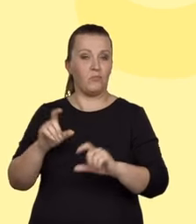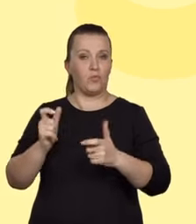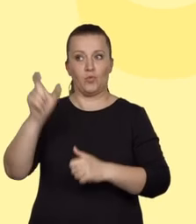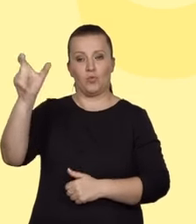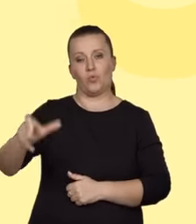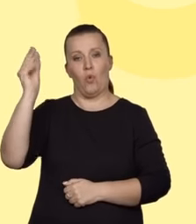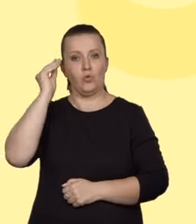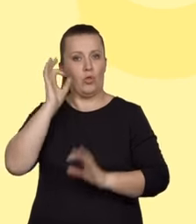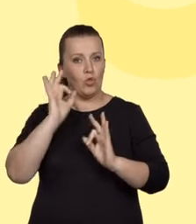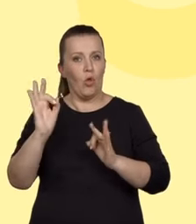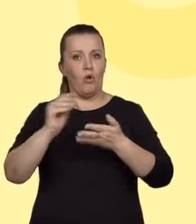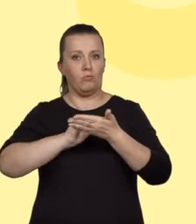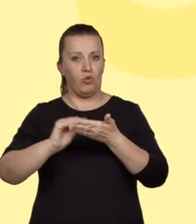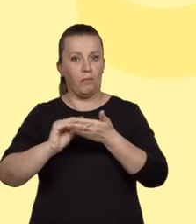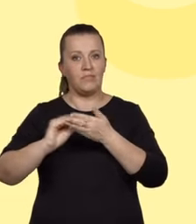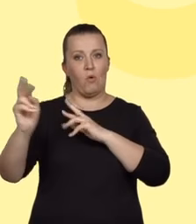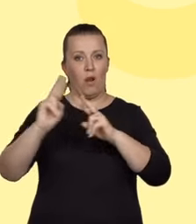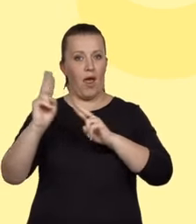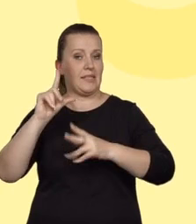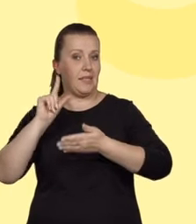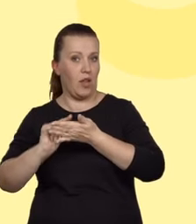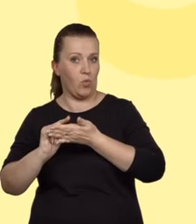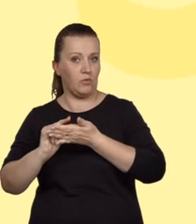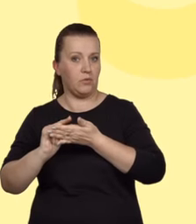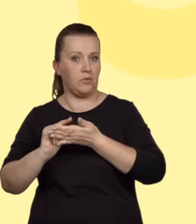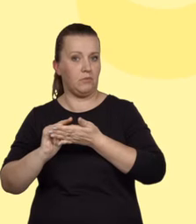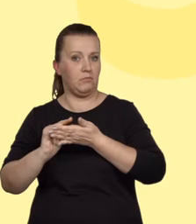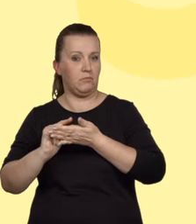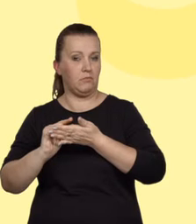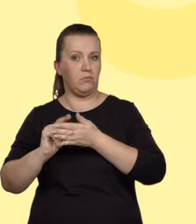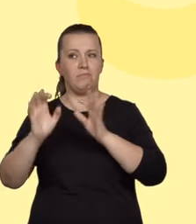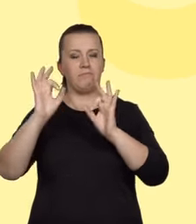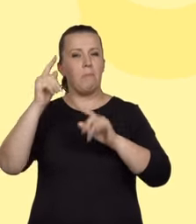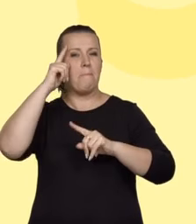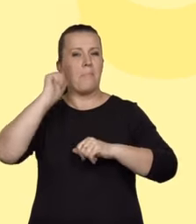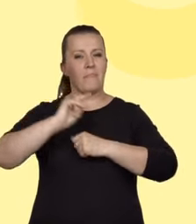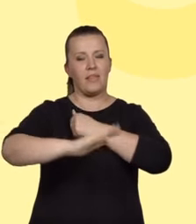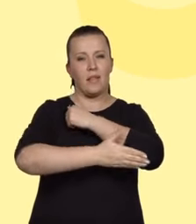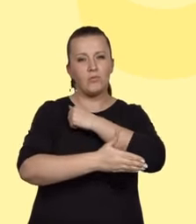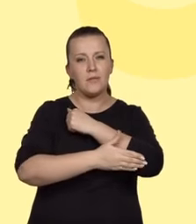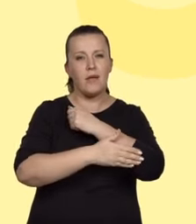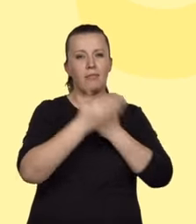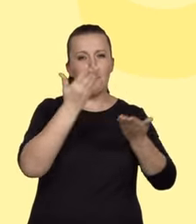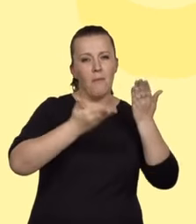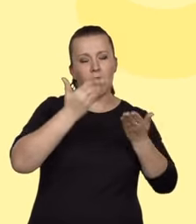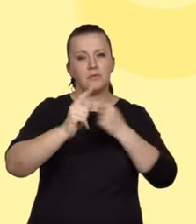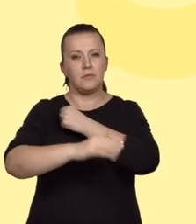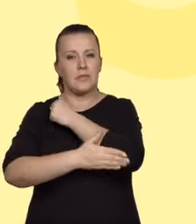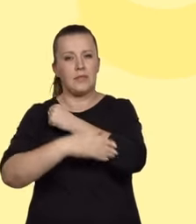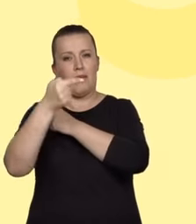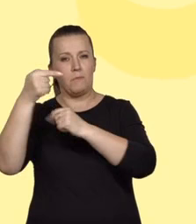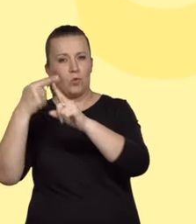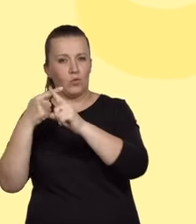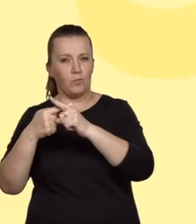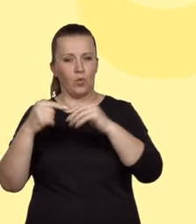poprawnie napisał równanie reakcji redukcji, poprawnie stosując zasady bilansu masy i ładunku. W swoim